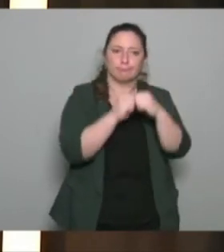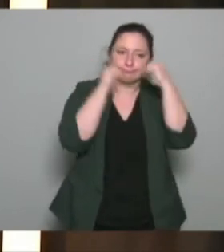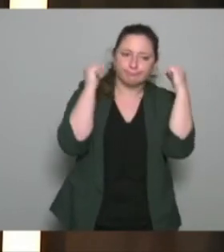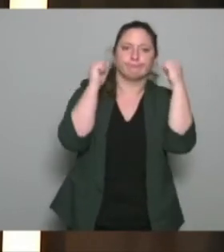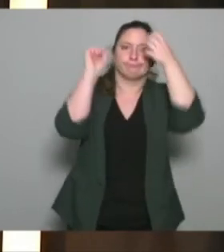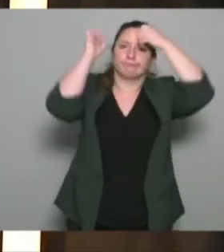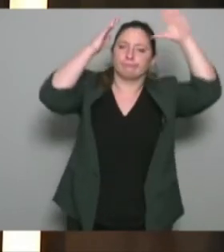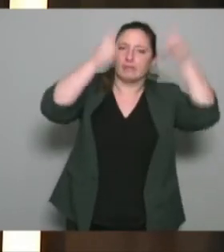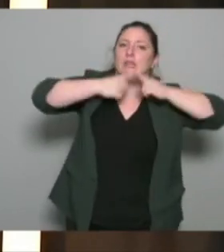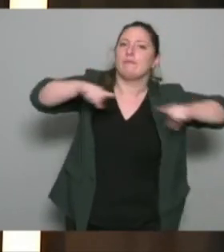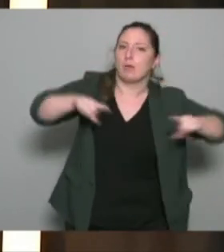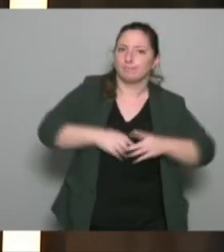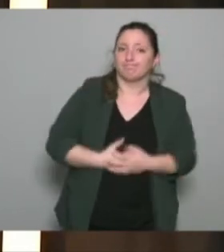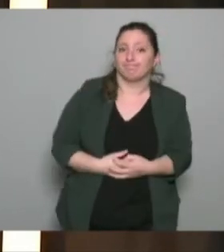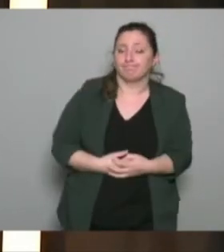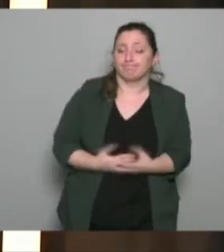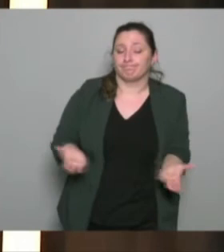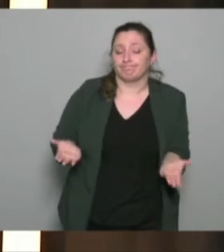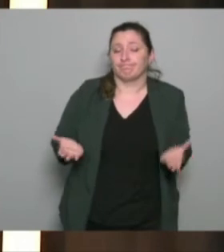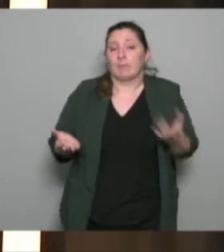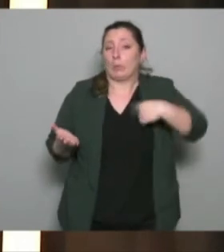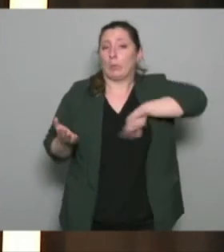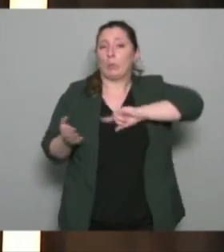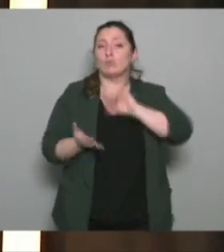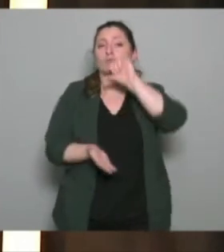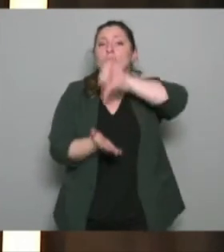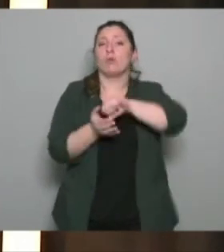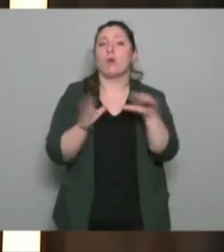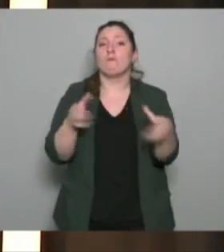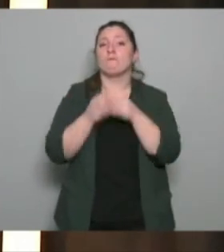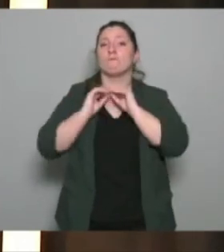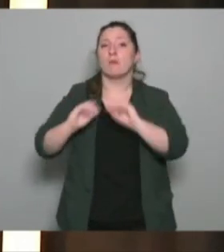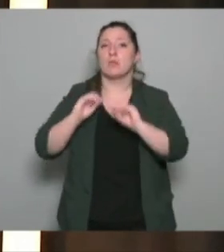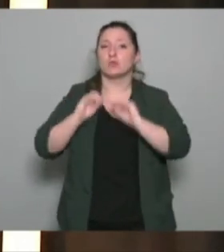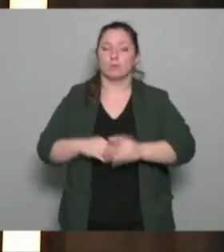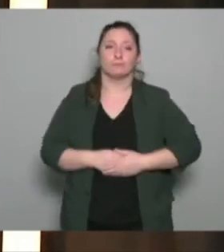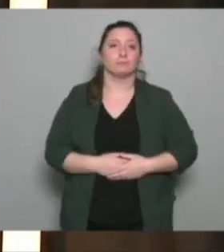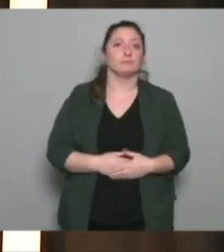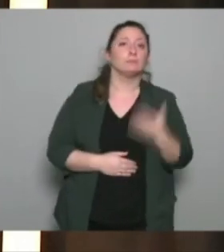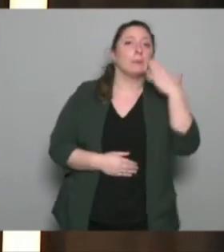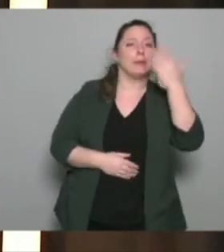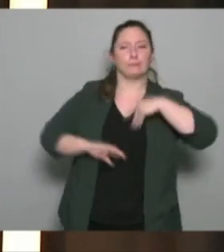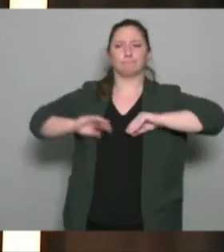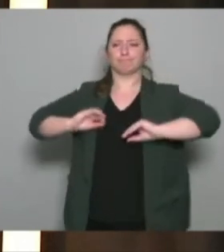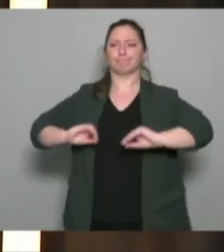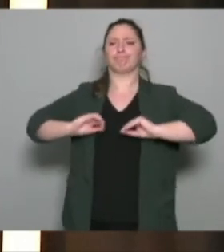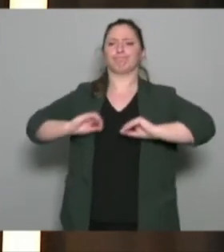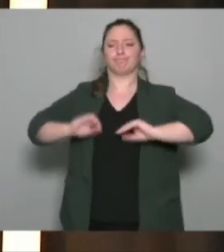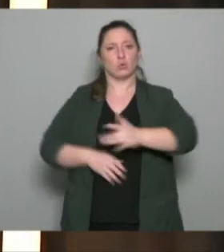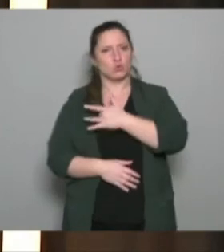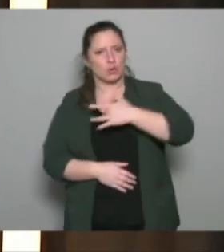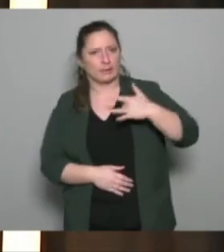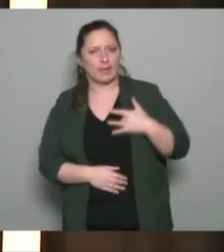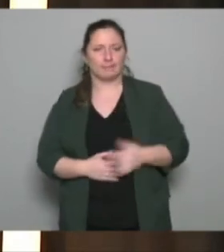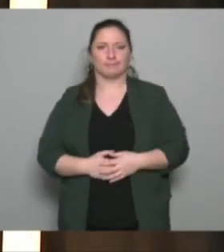que dans nos organismes de formation quand on va se parler santé premier mot valise sport